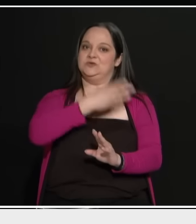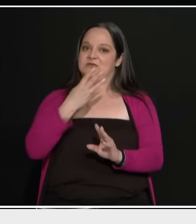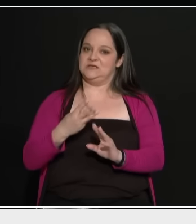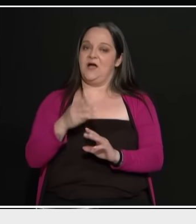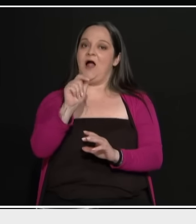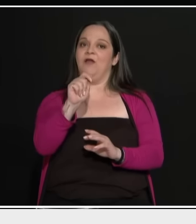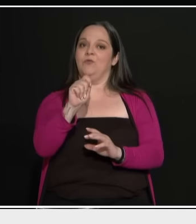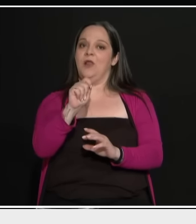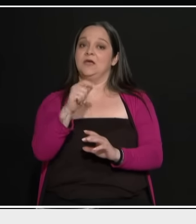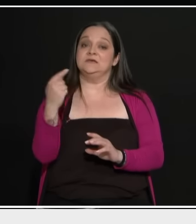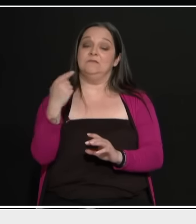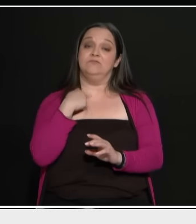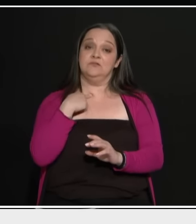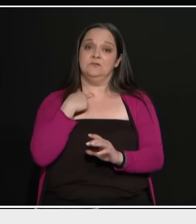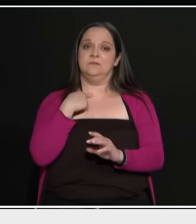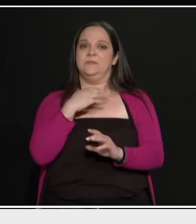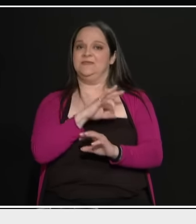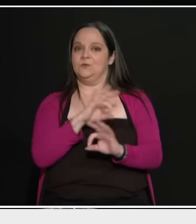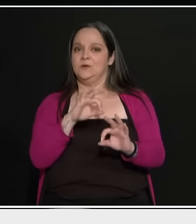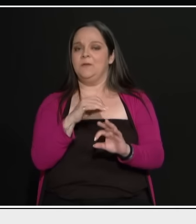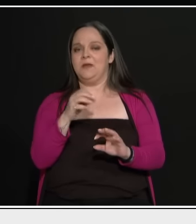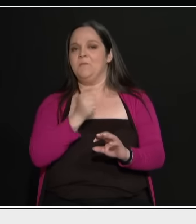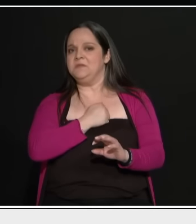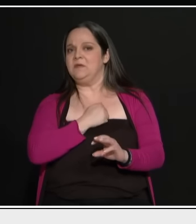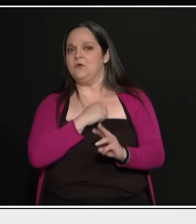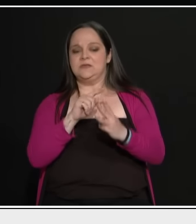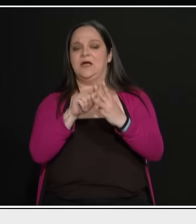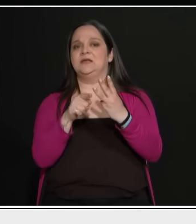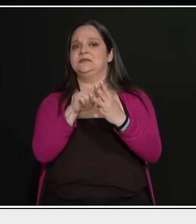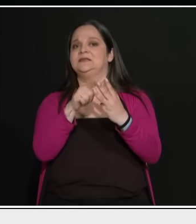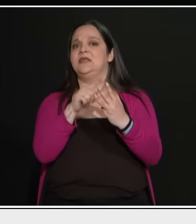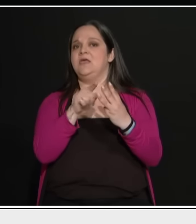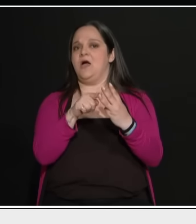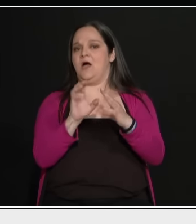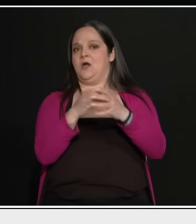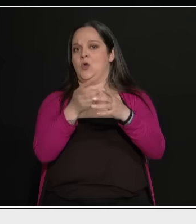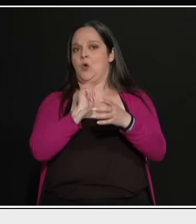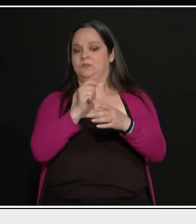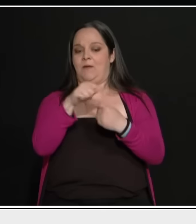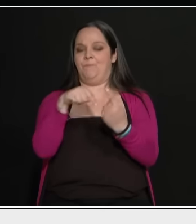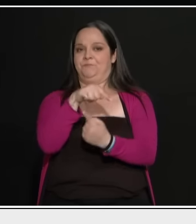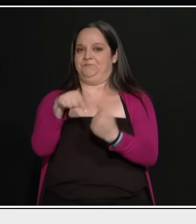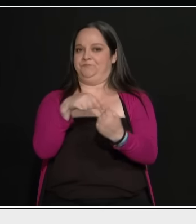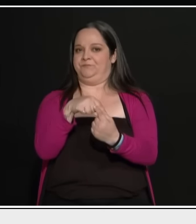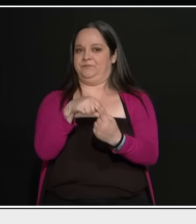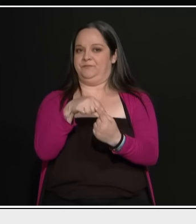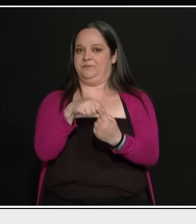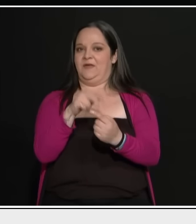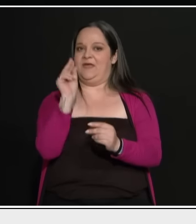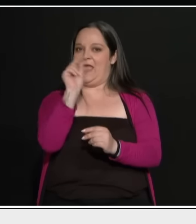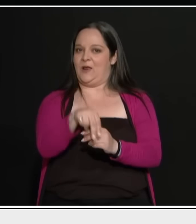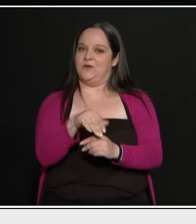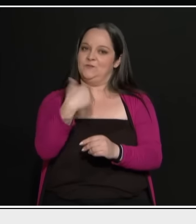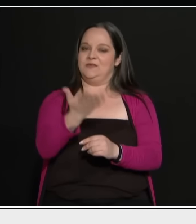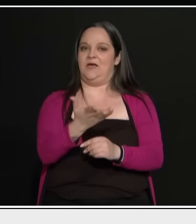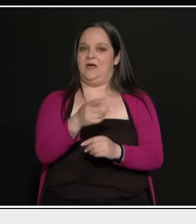κόμμα, δεν θα το καταφέρει. Εγώ πιστεύω, δηλαδή, και στα τρία κόμματα θα έχουμε εσωτερικές διεργασίες μετά τις εκλογές για